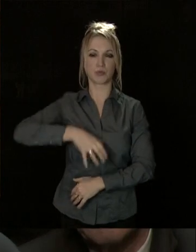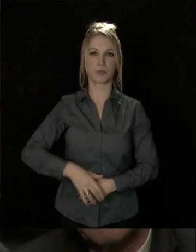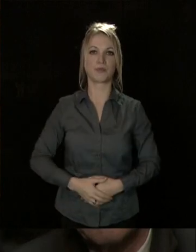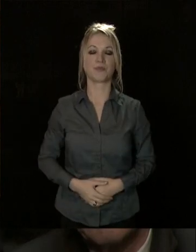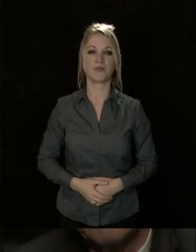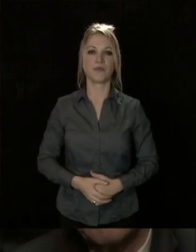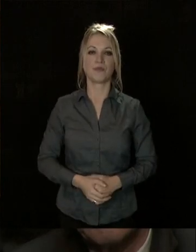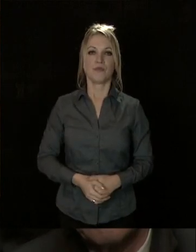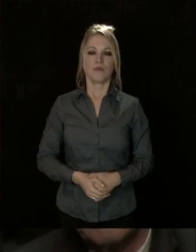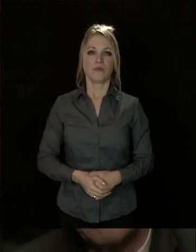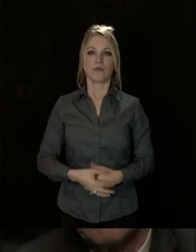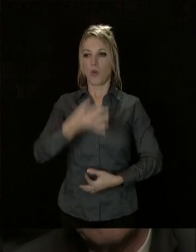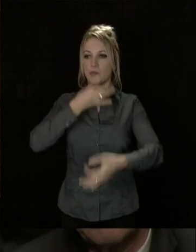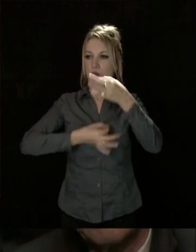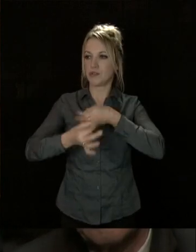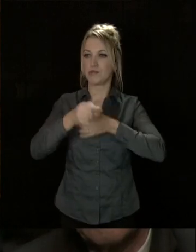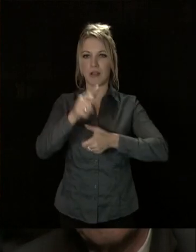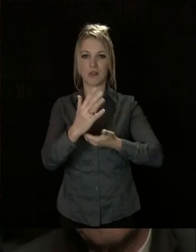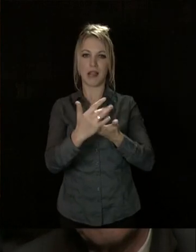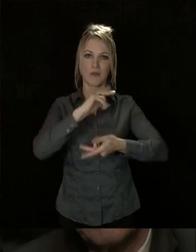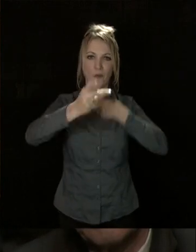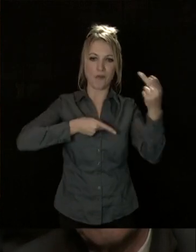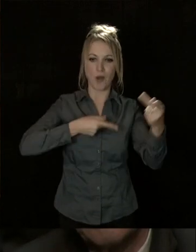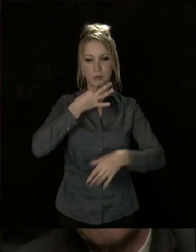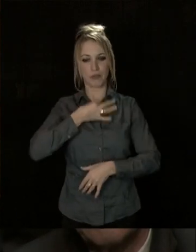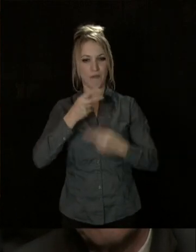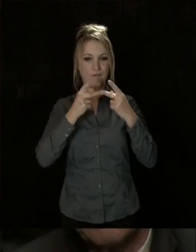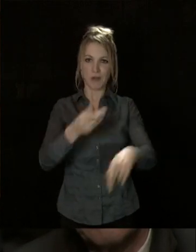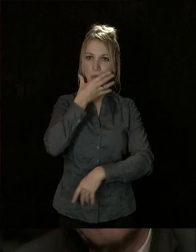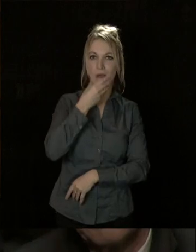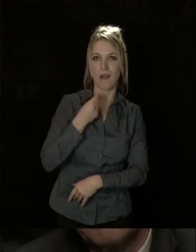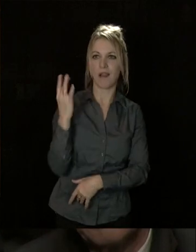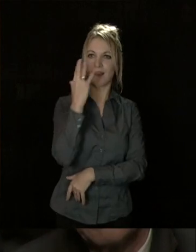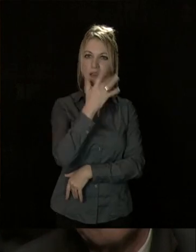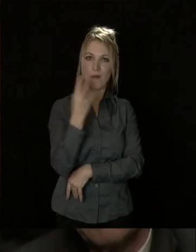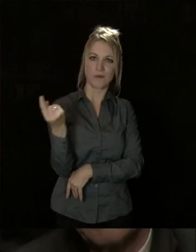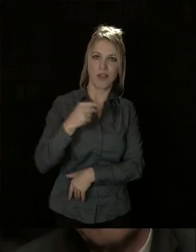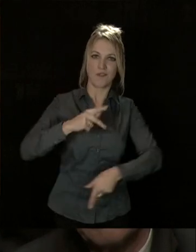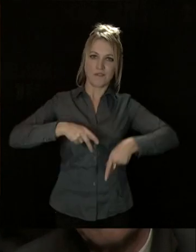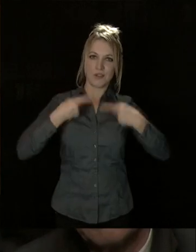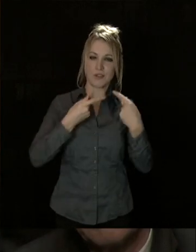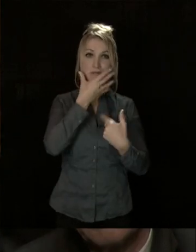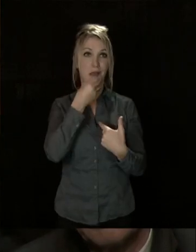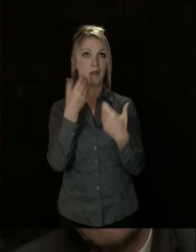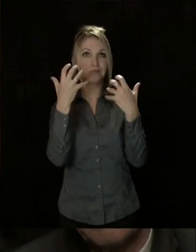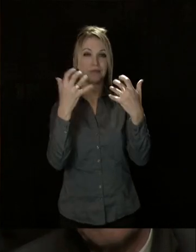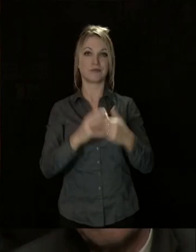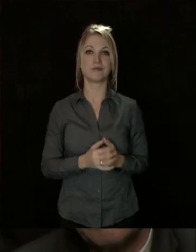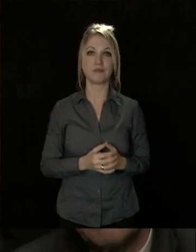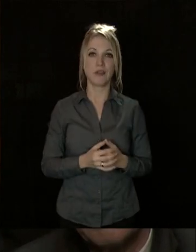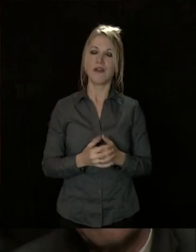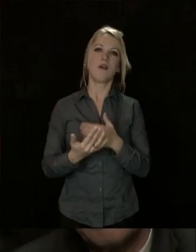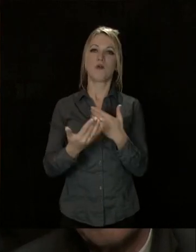Il y a tous ceux qui me disent, qui m'écrivent que notre ville a de plus en plus d'allure, qu'elle est agréable à vivre, est belle comme tout, des